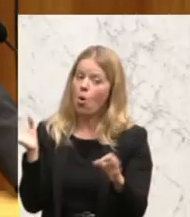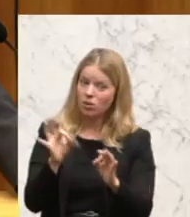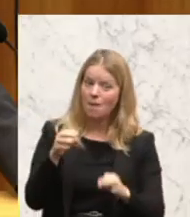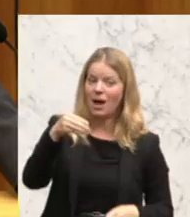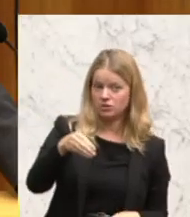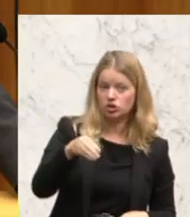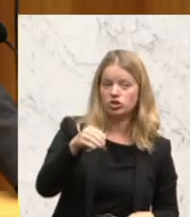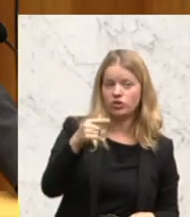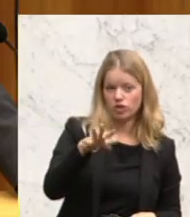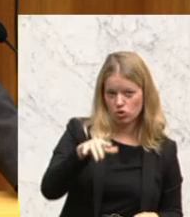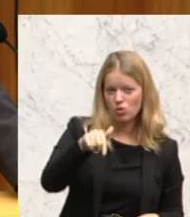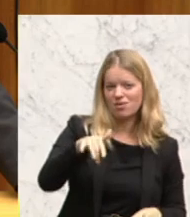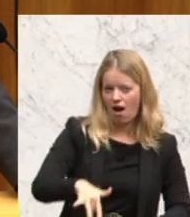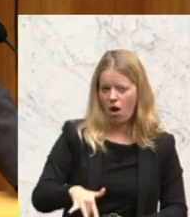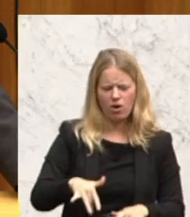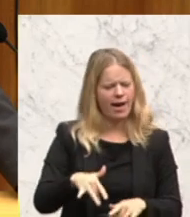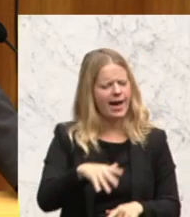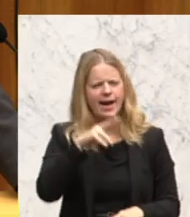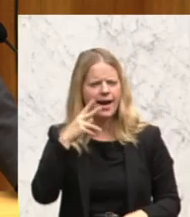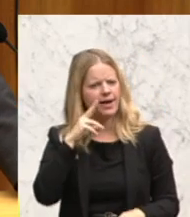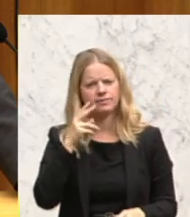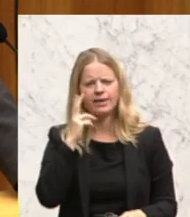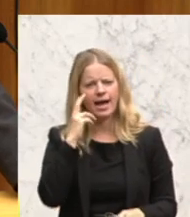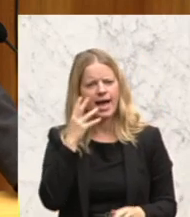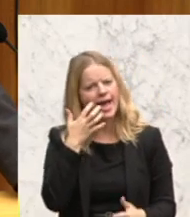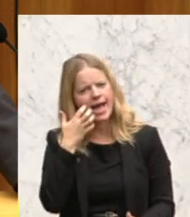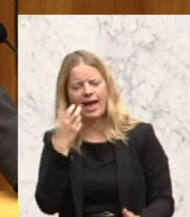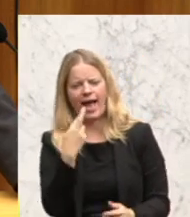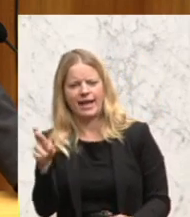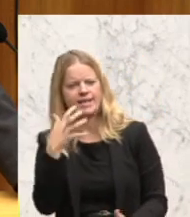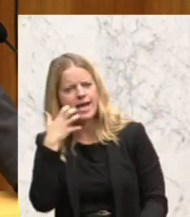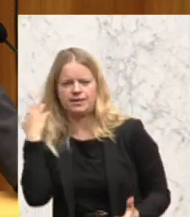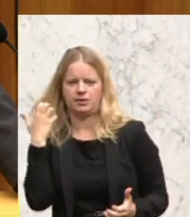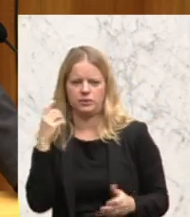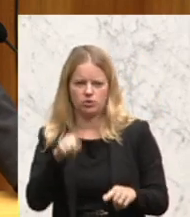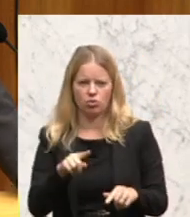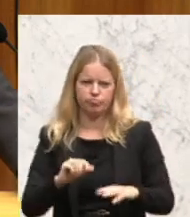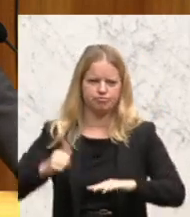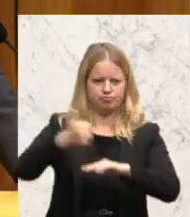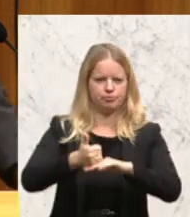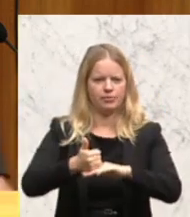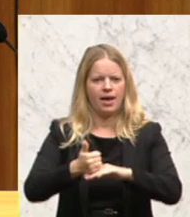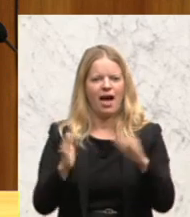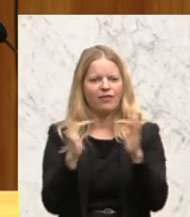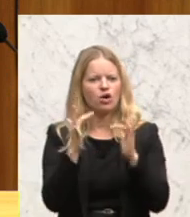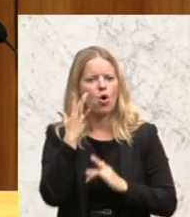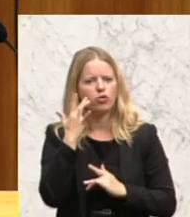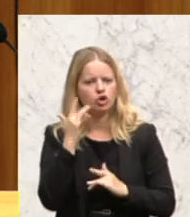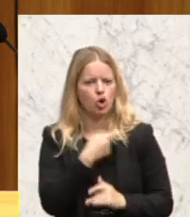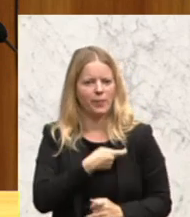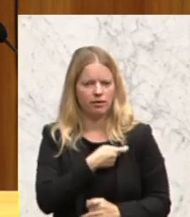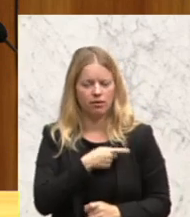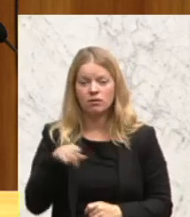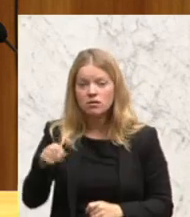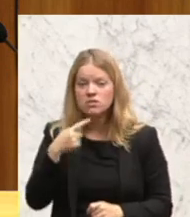einem weiteren Rechtsextremisten und Kopf des sogenannten Anti-Orange-Comities. Die sprechen von